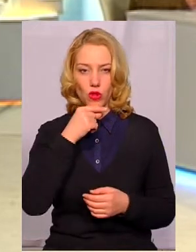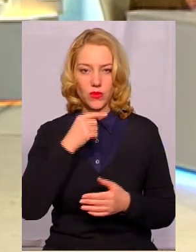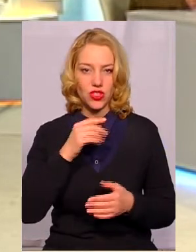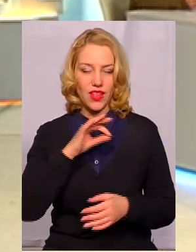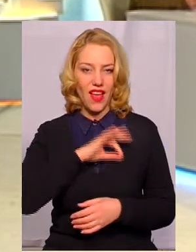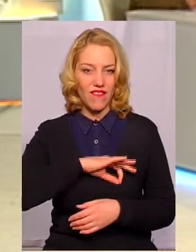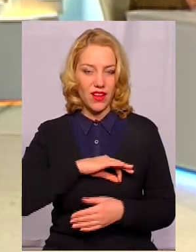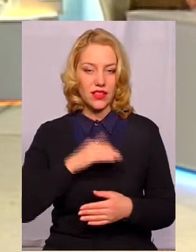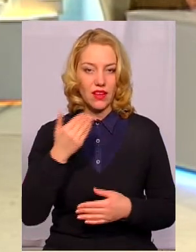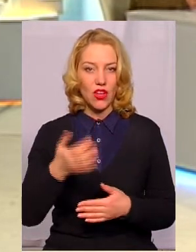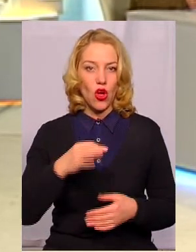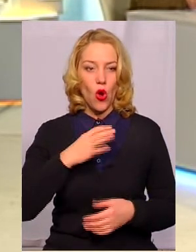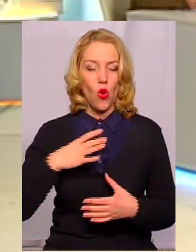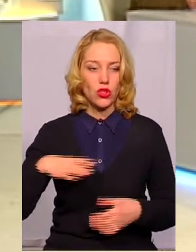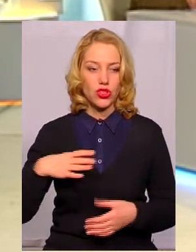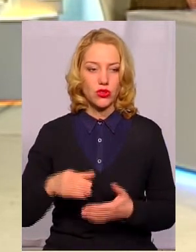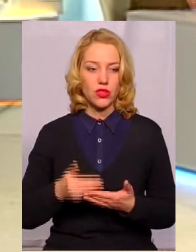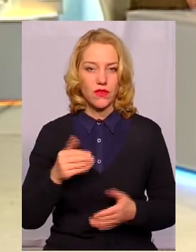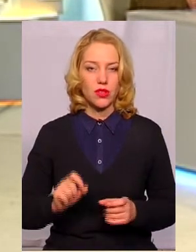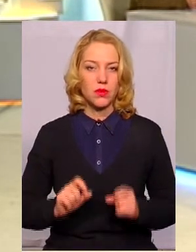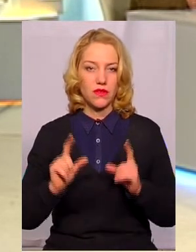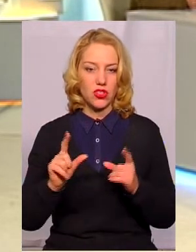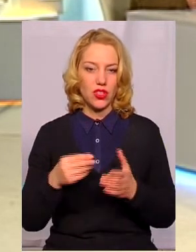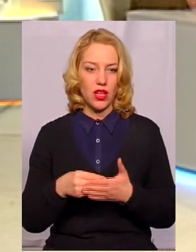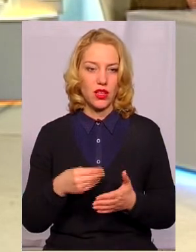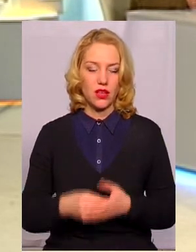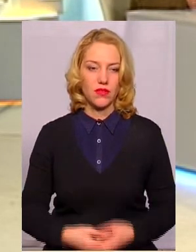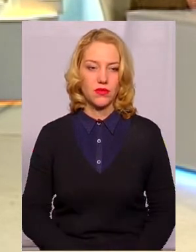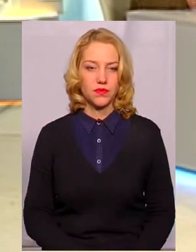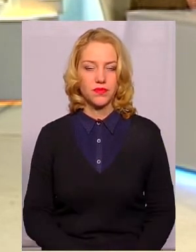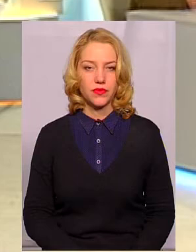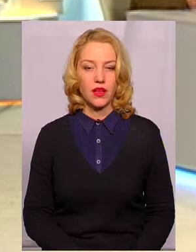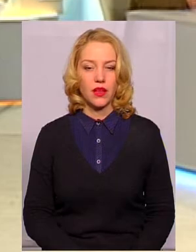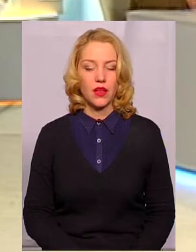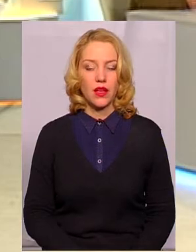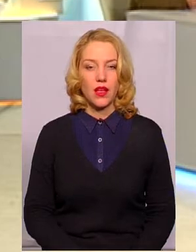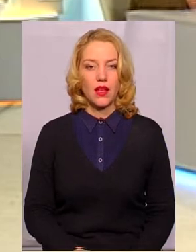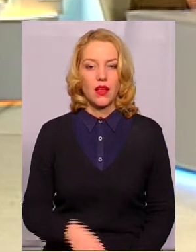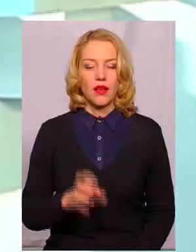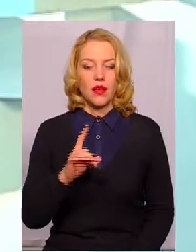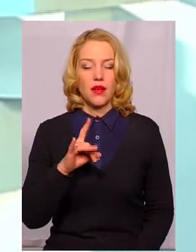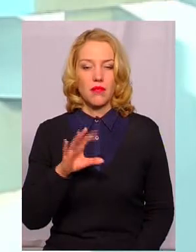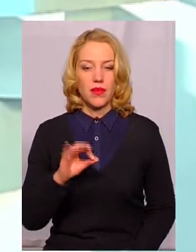ефект ви очікуєте від підвищення тарифів? При встановленні